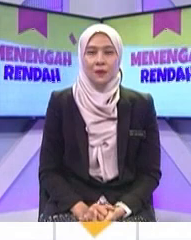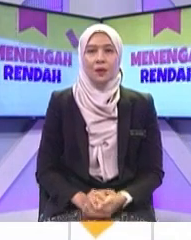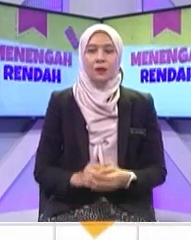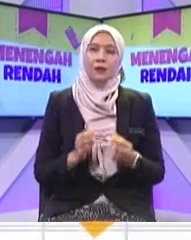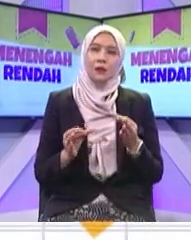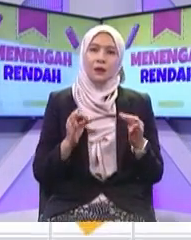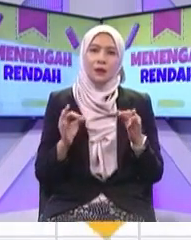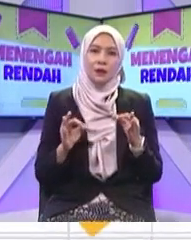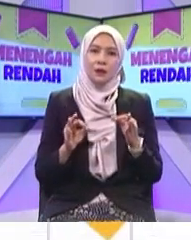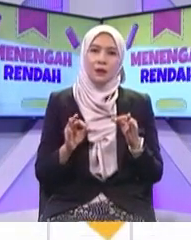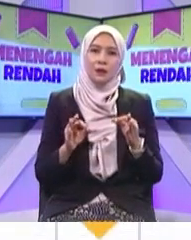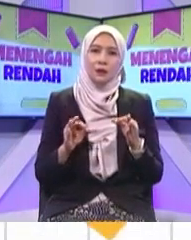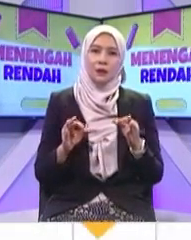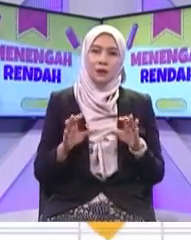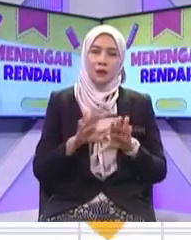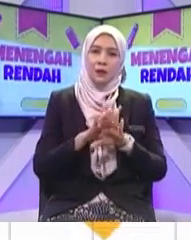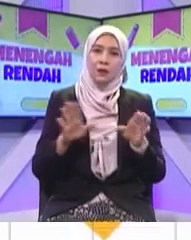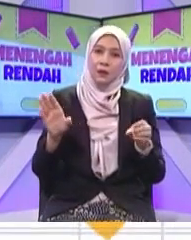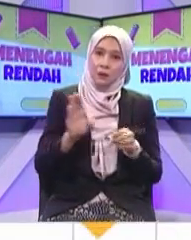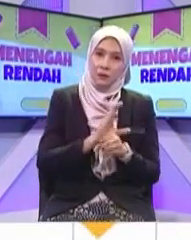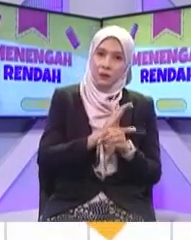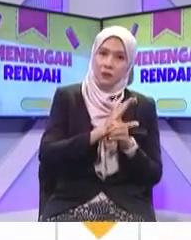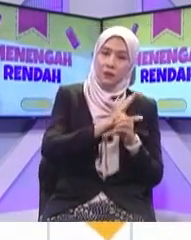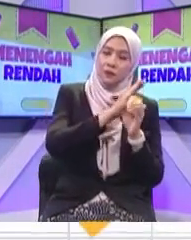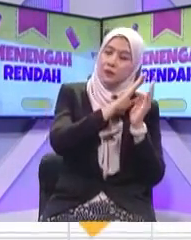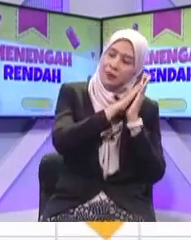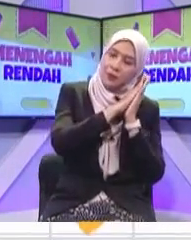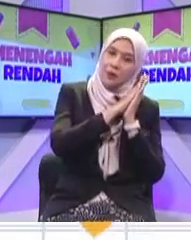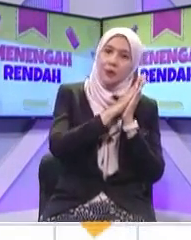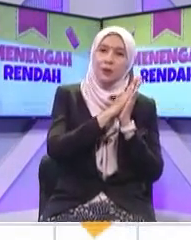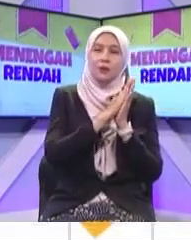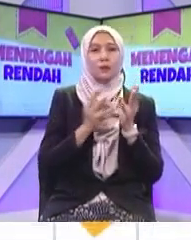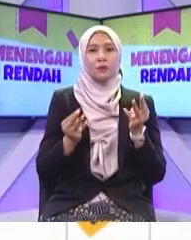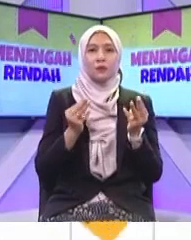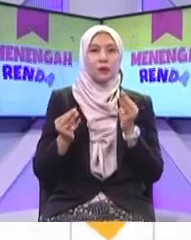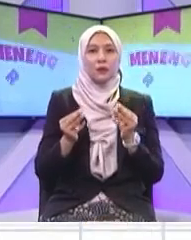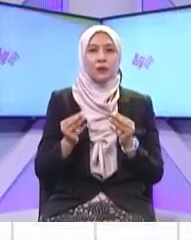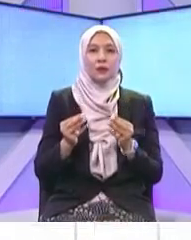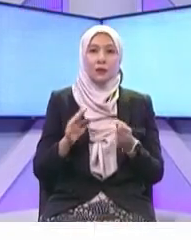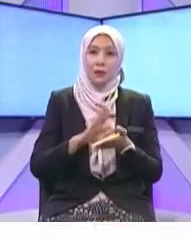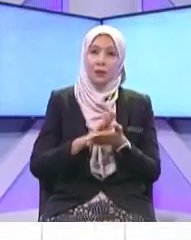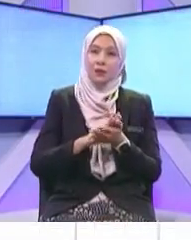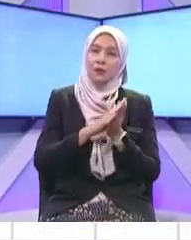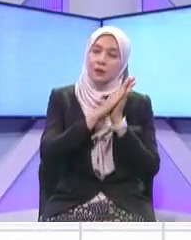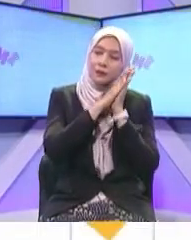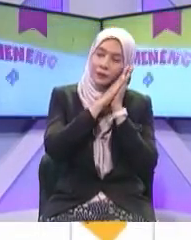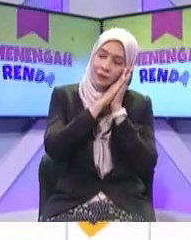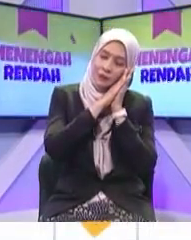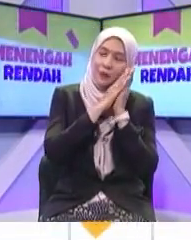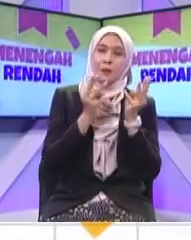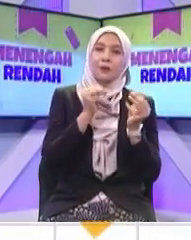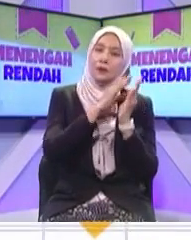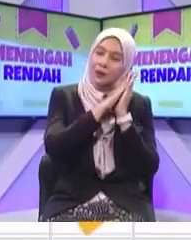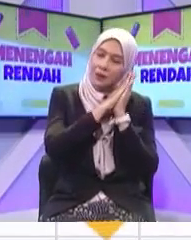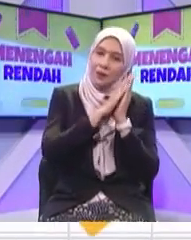tidur nanti mengantuk dalam kelas tertidur dah terlepas dah terlepas maklumat yang diberikan oleh guru so dah macam mana nak jadi murid